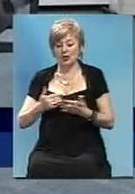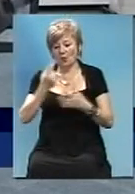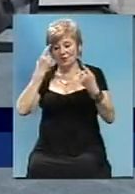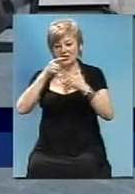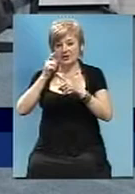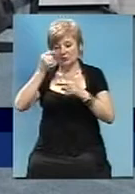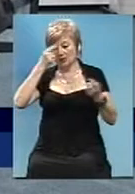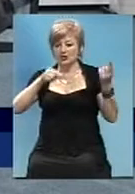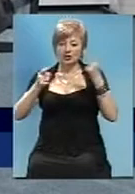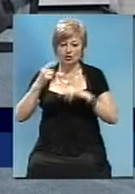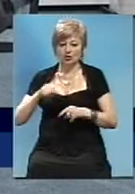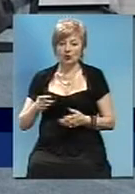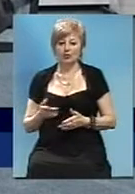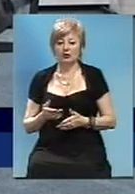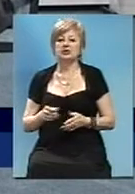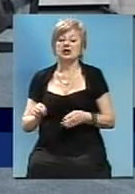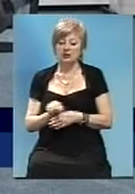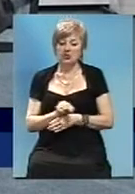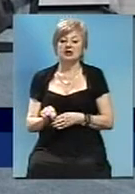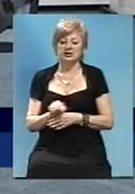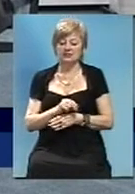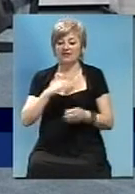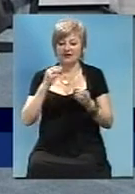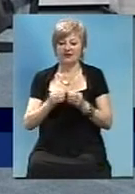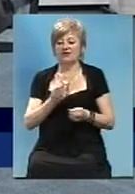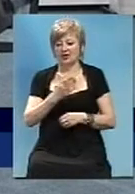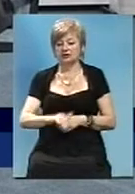Зачем ж все ремонтируємо, ремонтируємося і